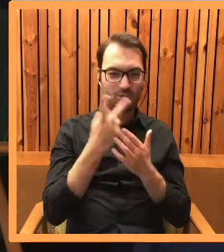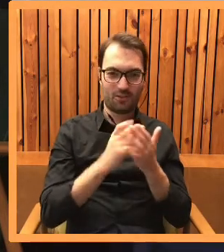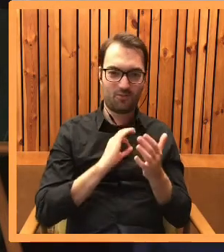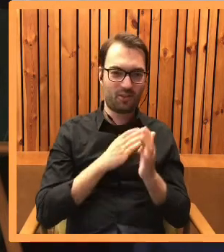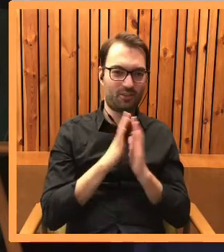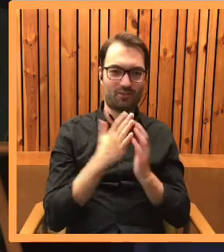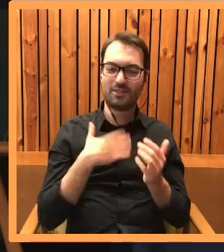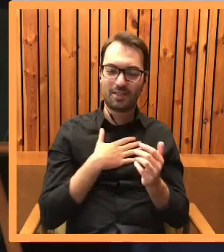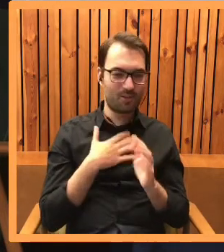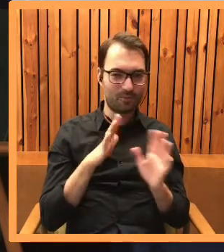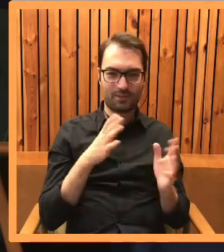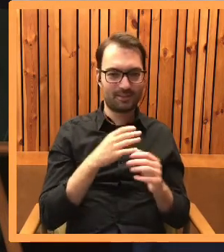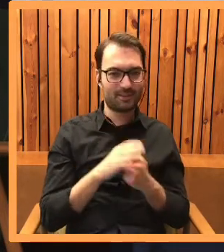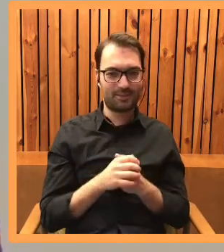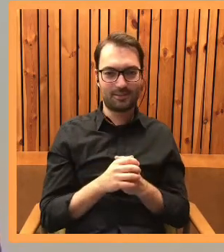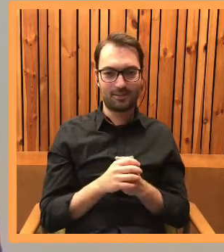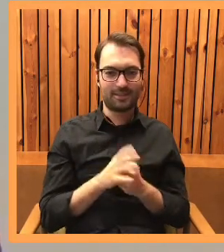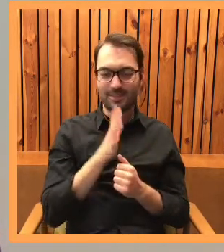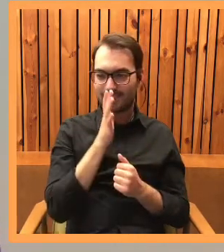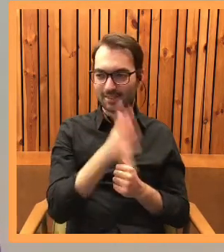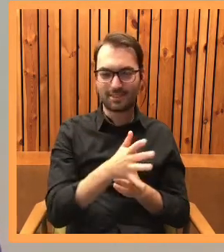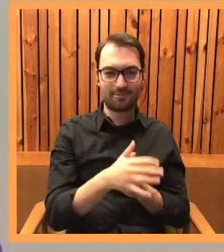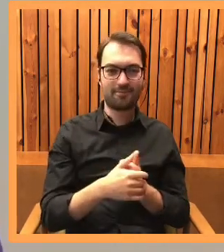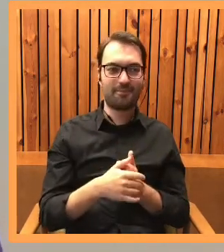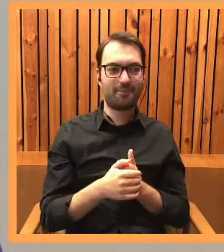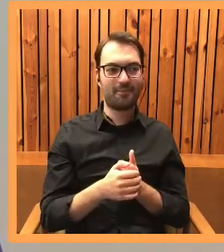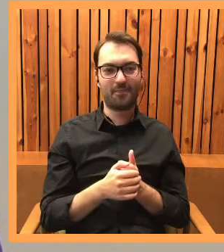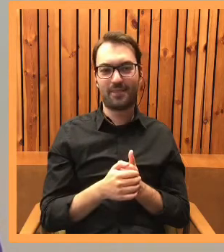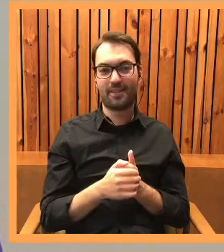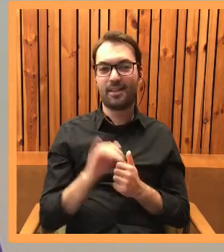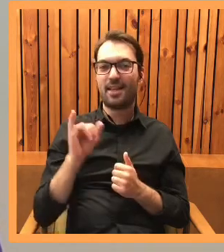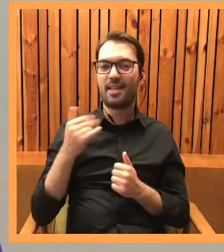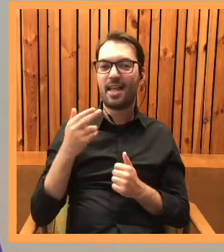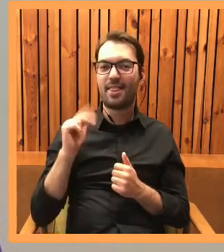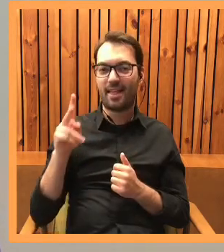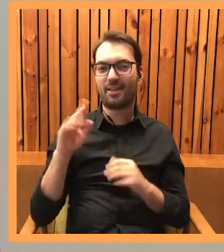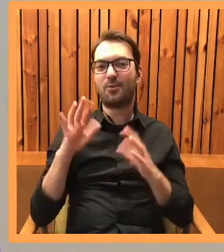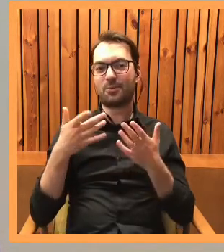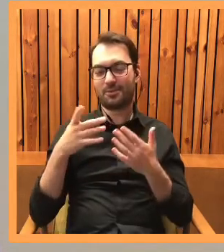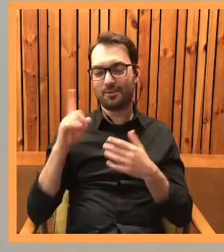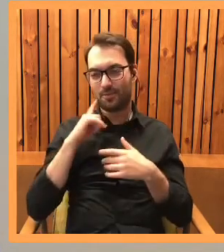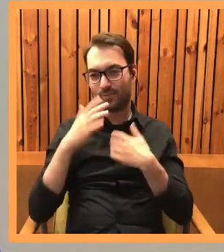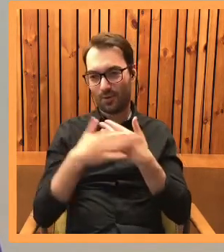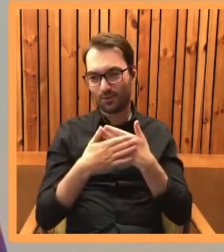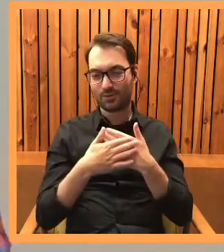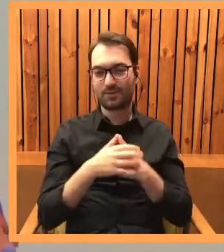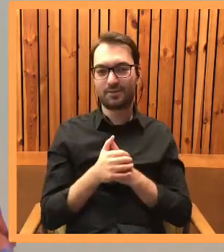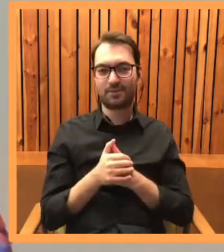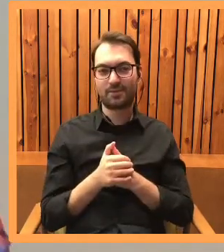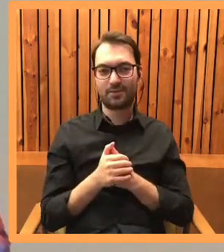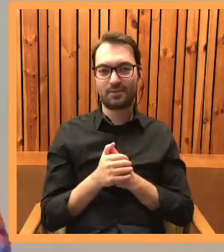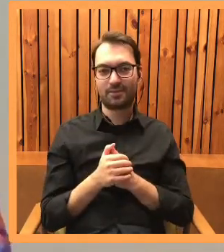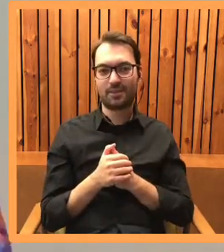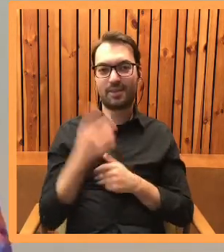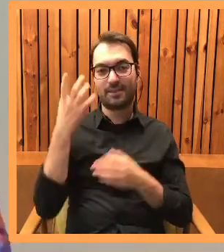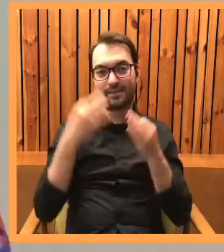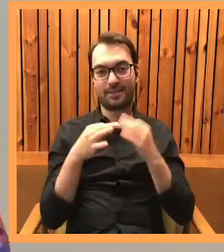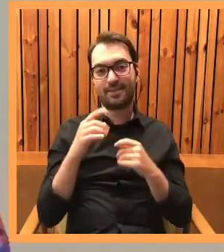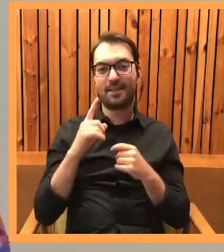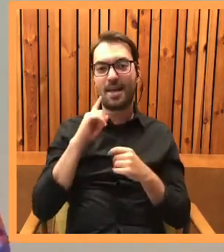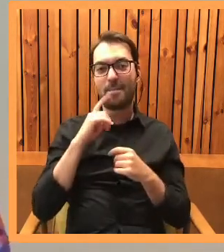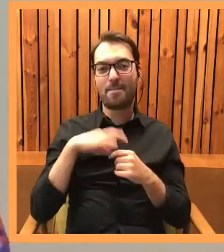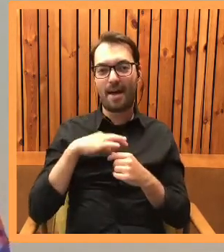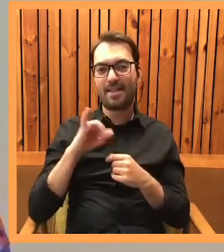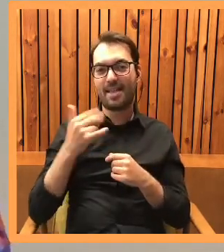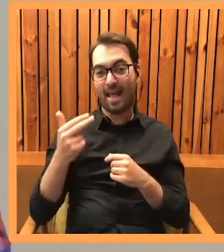swoich książek, naprawdę. Nie, okropne. Wywołałaś imię Janek, czyli oczywiście mówisz o swoim mężu i zastanawiam się, czy w takim razie Pan Jan,